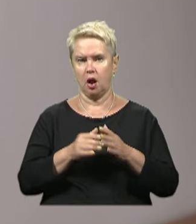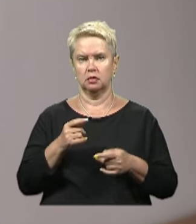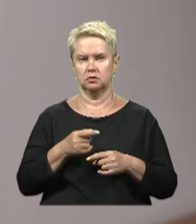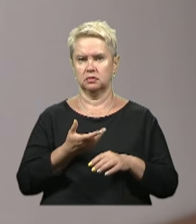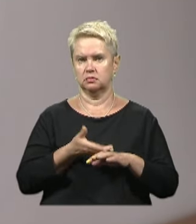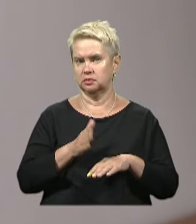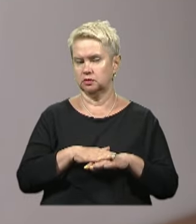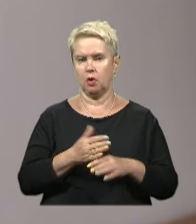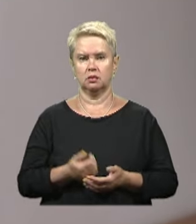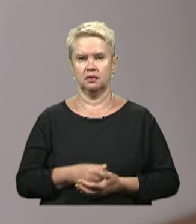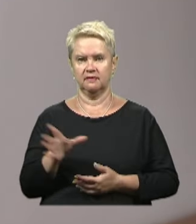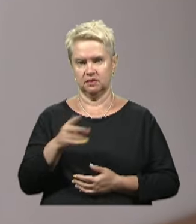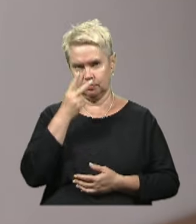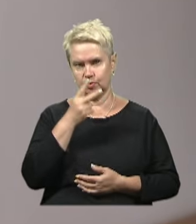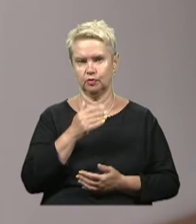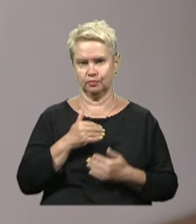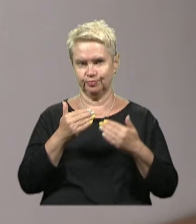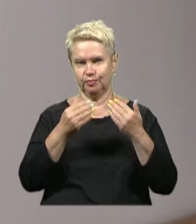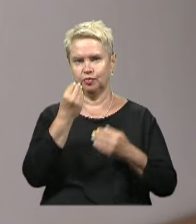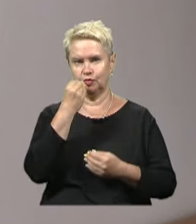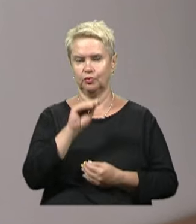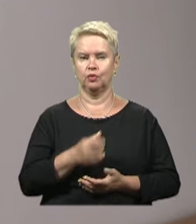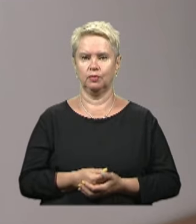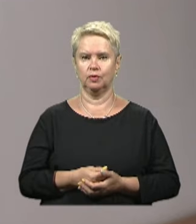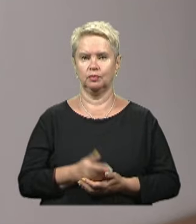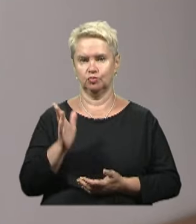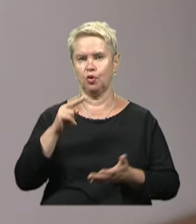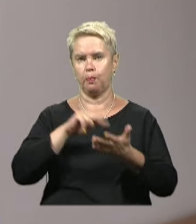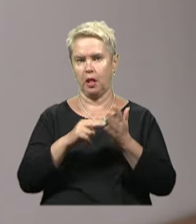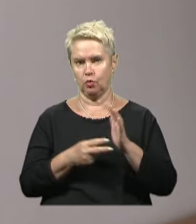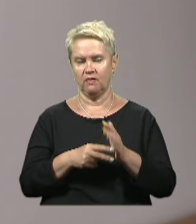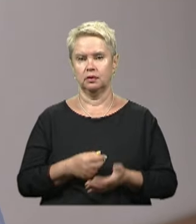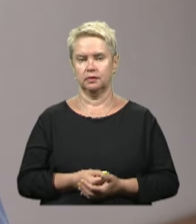що все йде добре. Ми можемо вже планувати